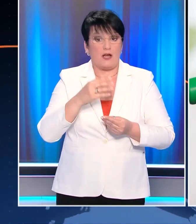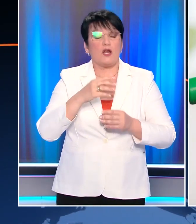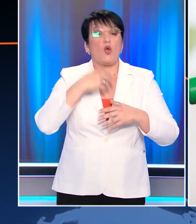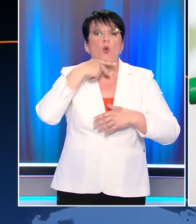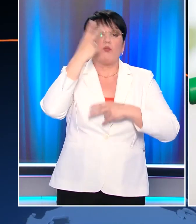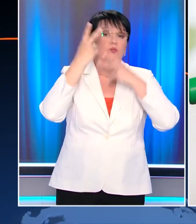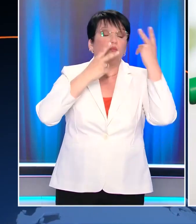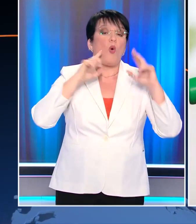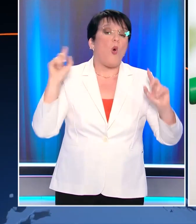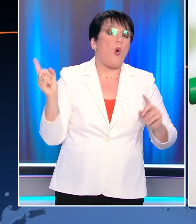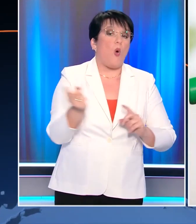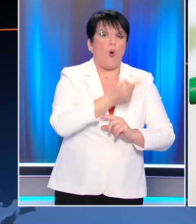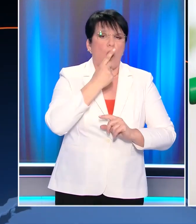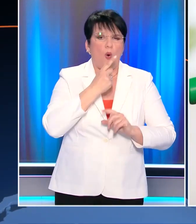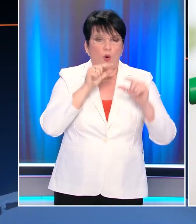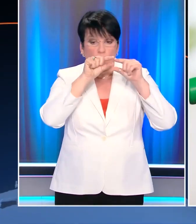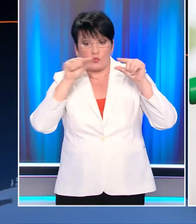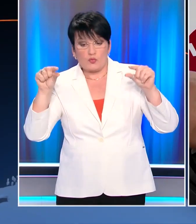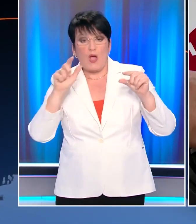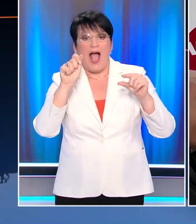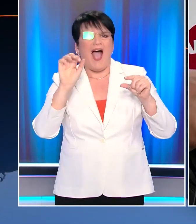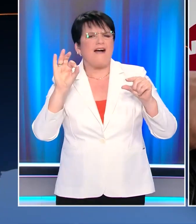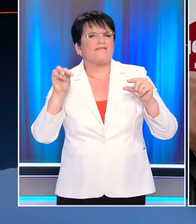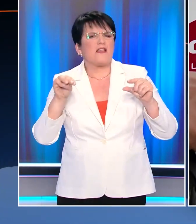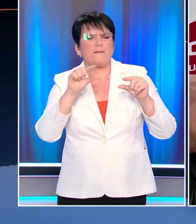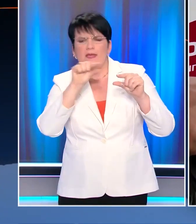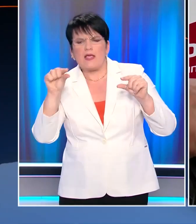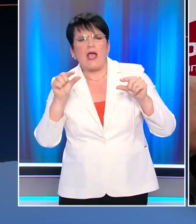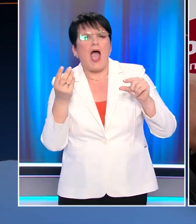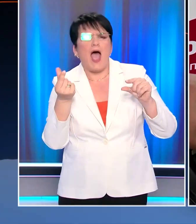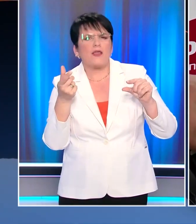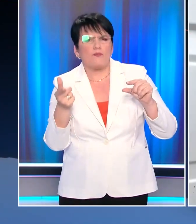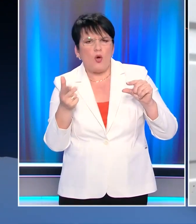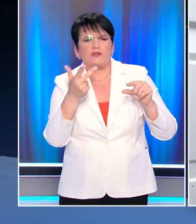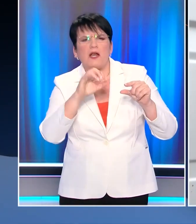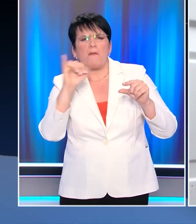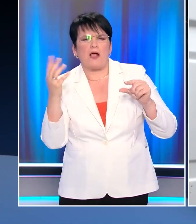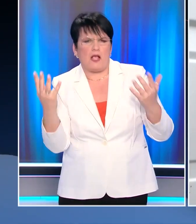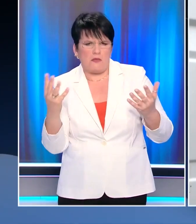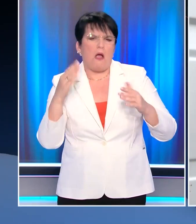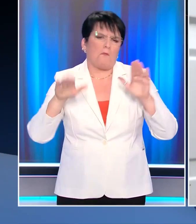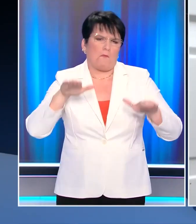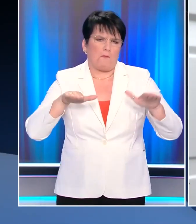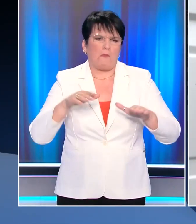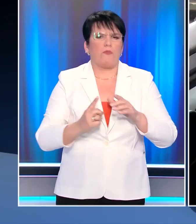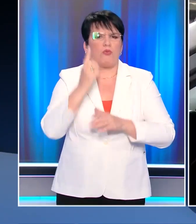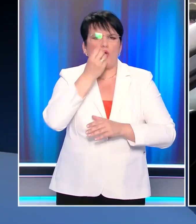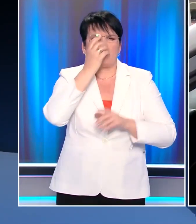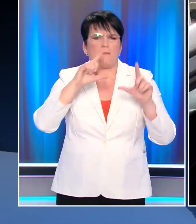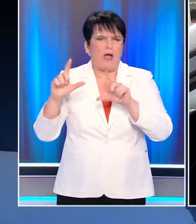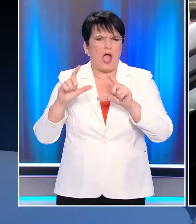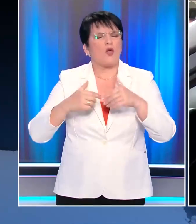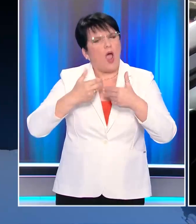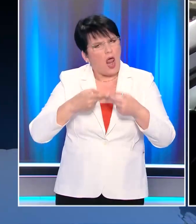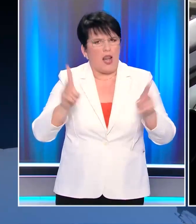όλους τους δικαιούχους πολίτες με βάση στο λίγον ταρυθμού του ΑΦΜΗ τους. Από 1η Μαΐου η υποβολή αιτήσεων γίνεται ανεξάρτητα από τον ΑΦΜΗ. Θα